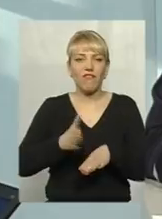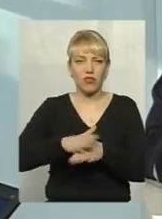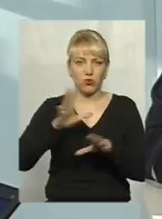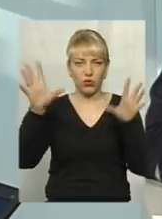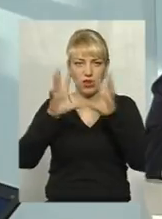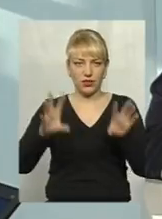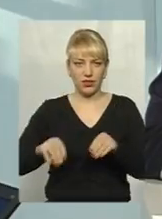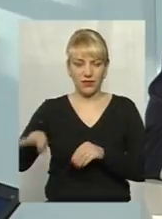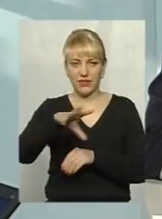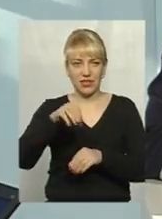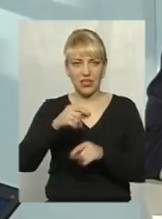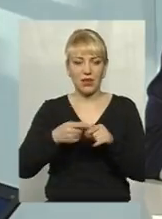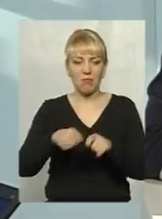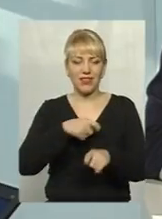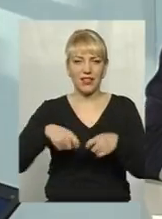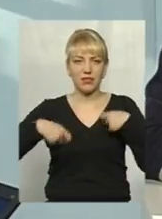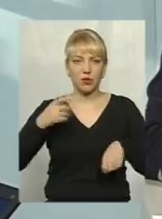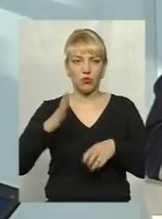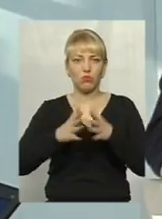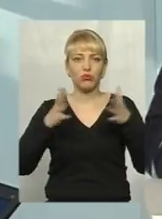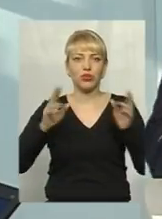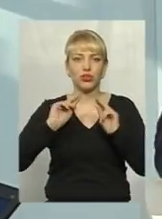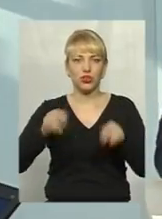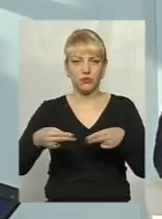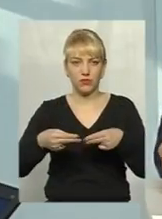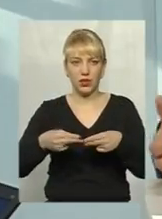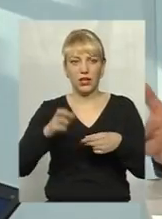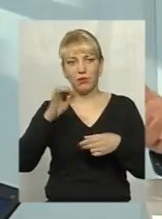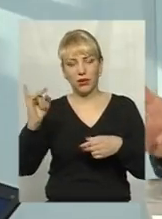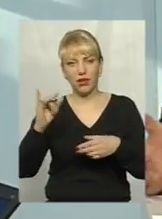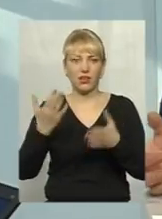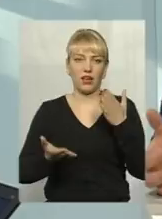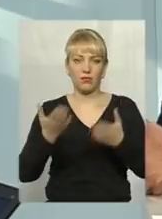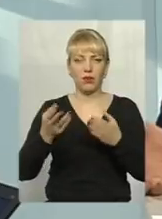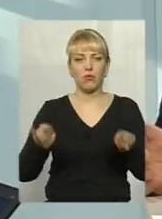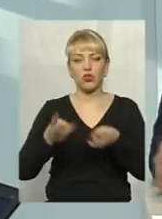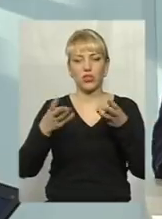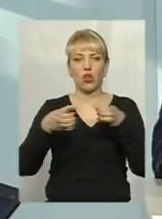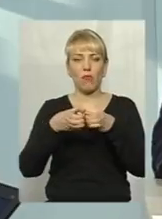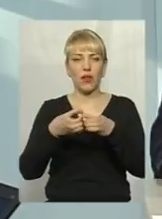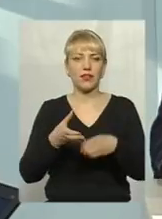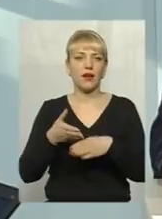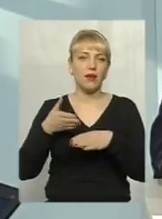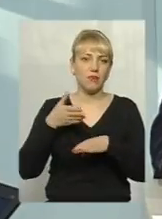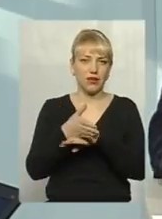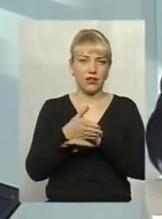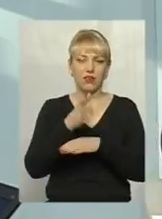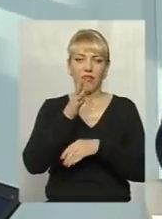гасити і матеріальні збитки будуть набагато більші, ніж вони були тоді, коли пожежна охорона приїхала б вчасно і її загасила.